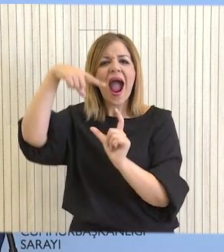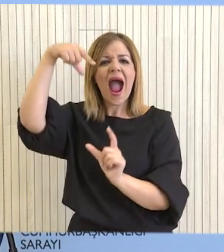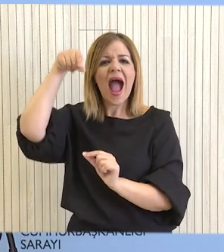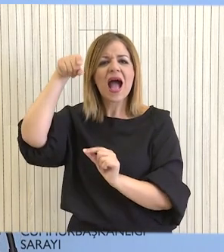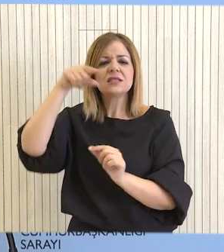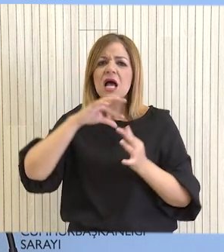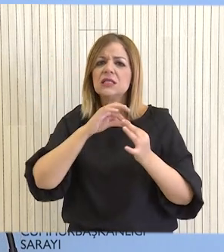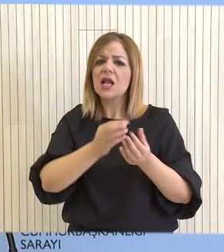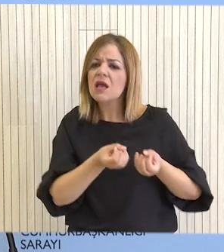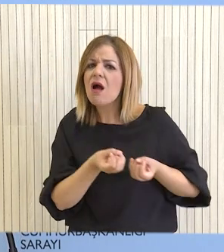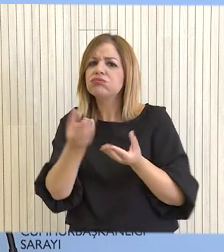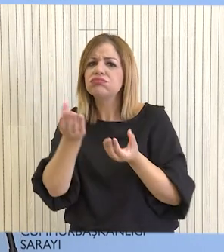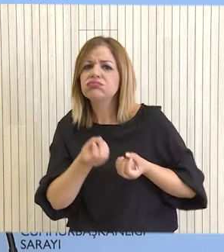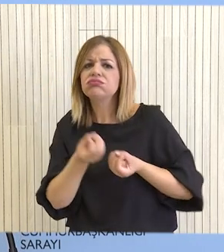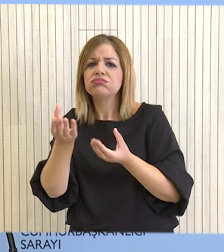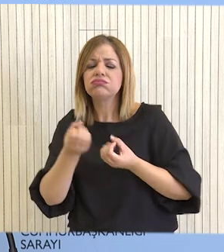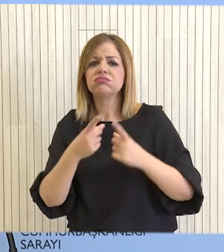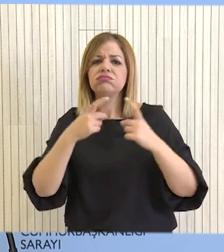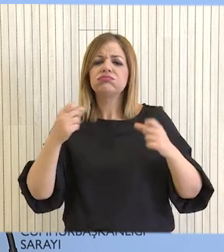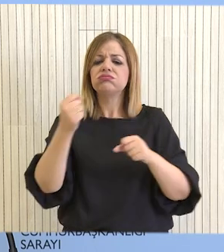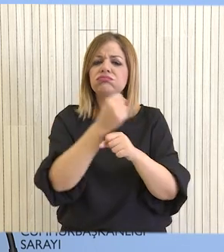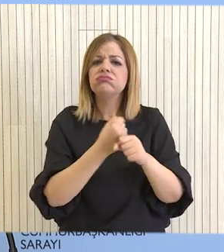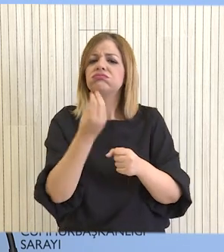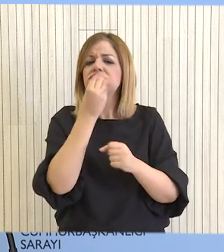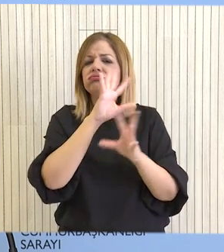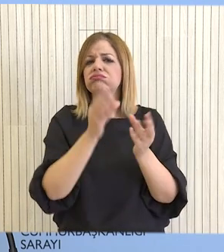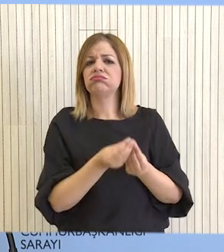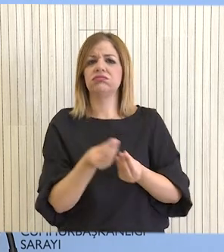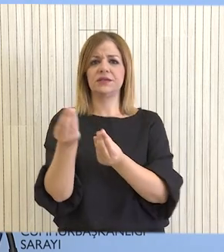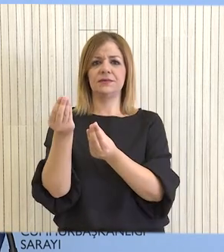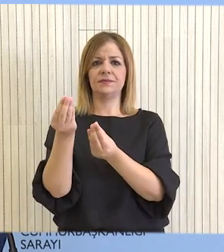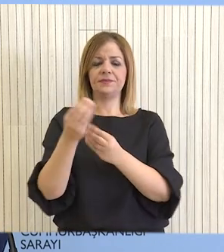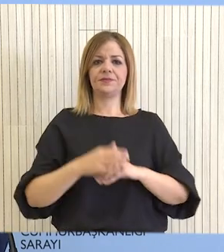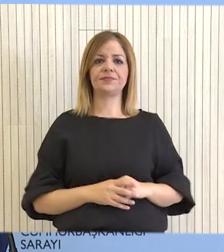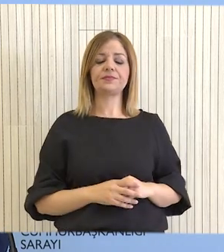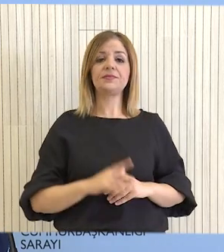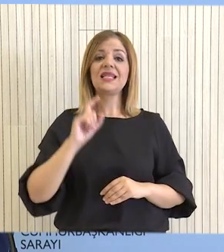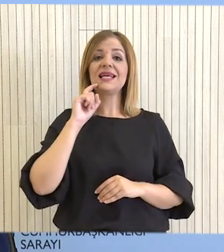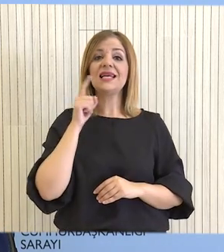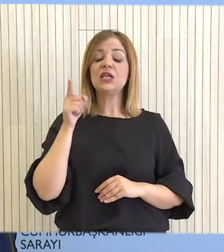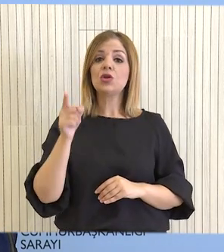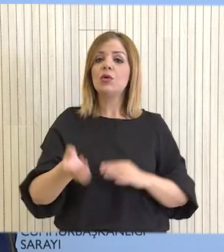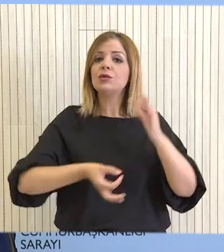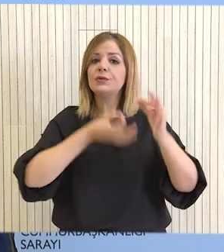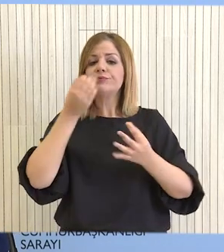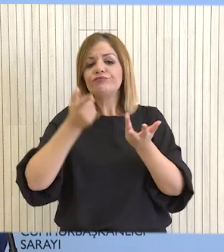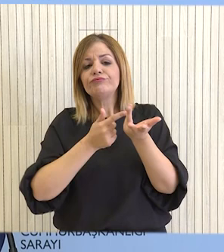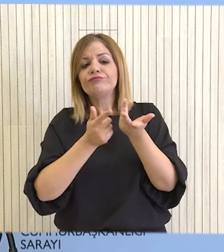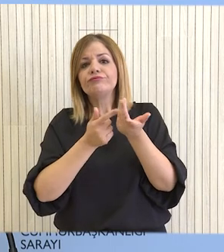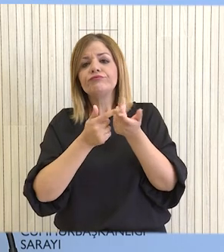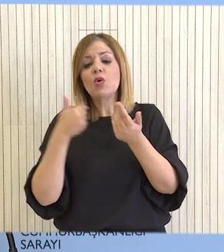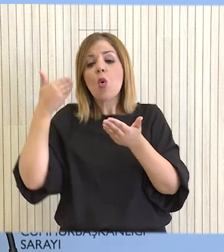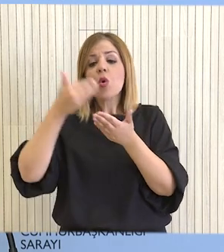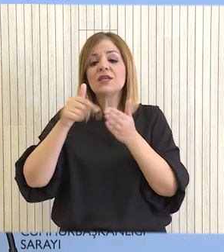διάρκειας και ροής μεταφορά ανθρωπιστικής βοήθειας προς τον άμαχο πληθυσμό της Γάζας. Ο Πρόεδρος Χριστοδουλίδης θα αναπτύξει τους μέχρι στιγμής